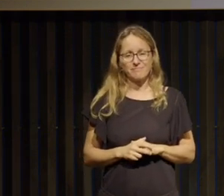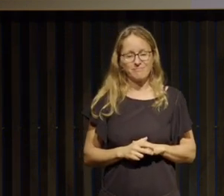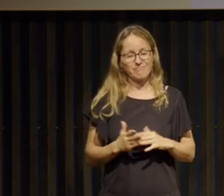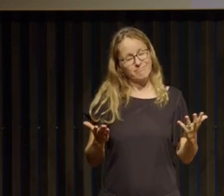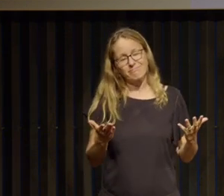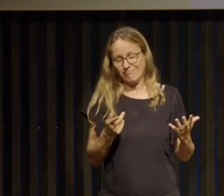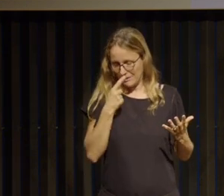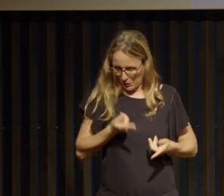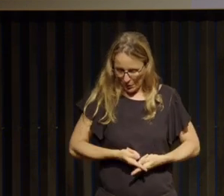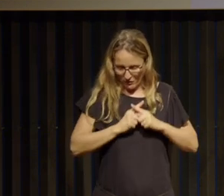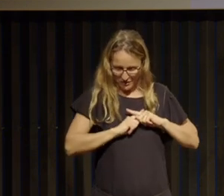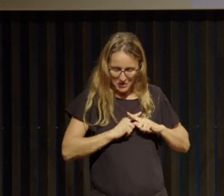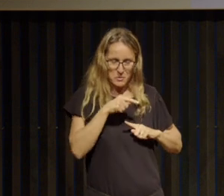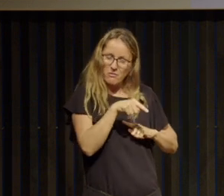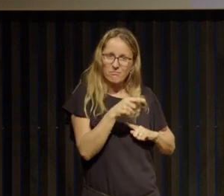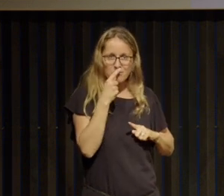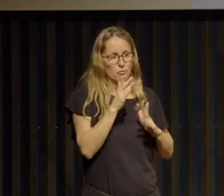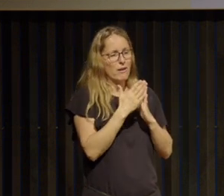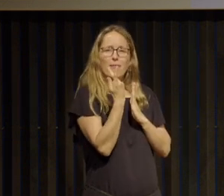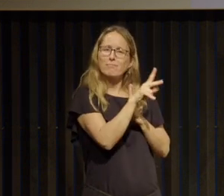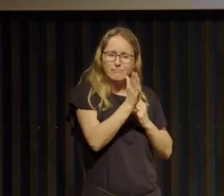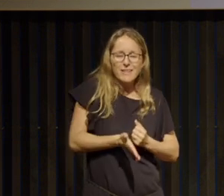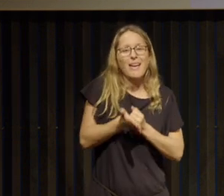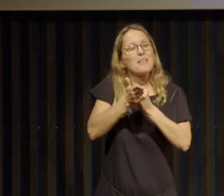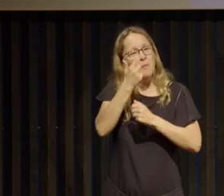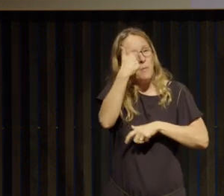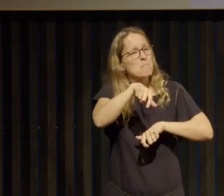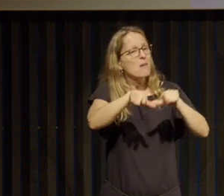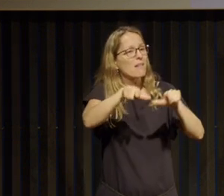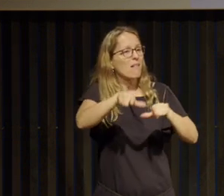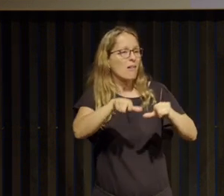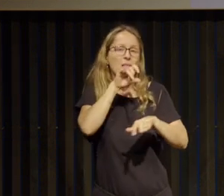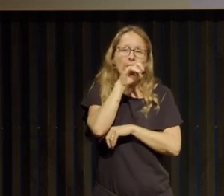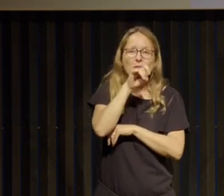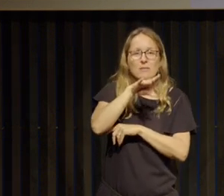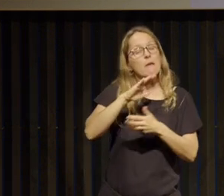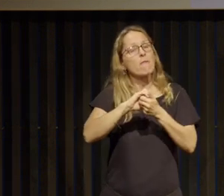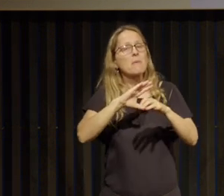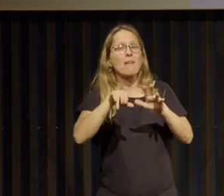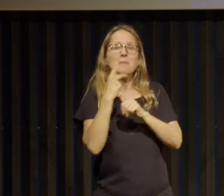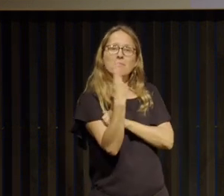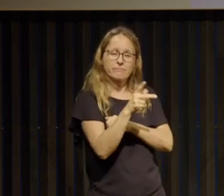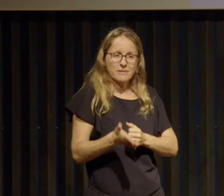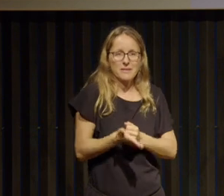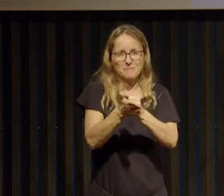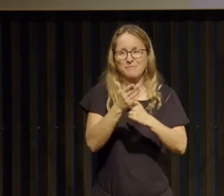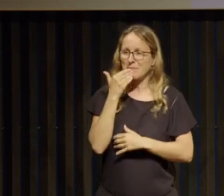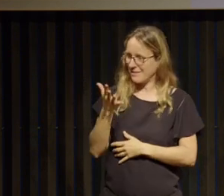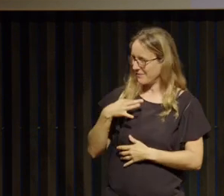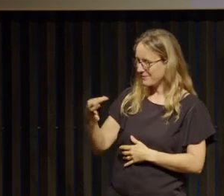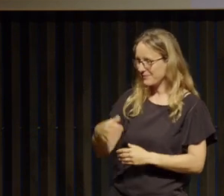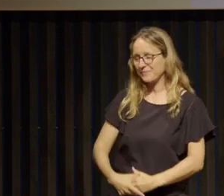doutons pas qu'il puisse être une aide vraiment très précieuse à tous les malades de l'anorexie également à leurs proches merci beaucoup merci pour l'invitation merci